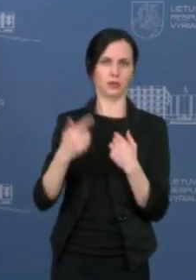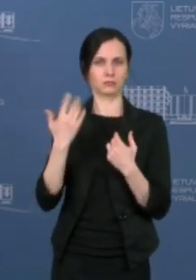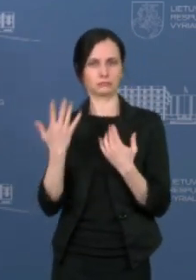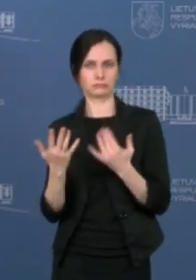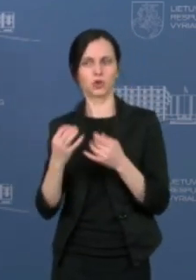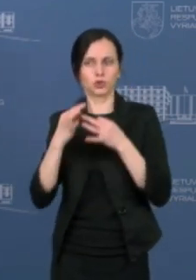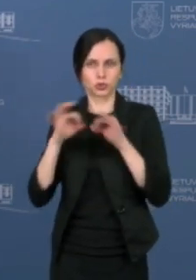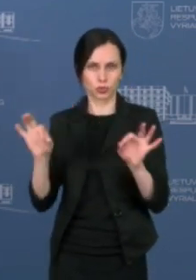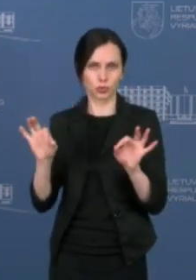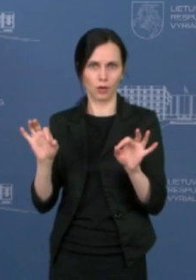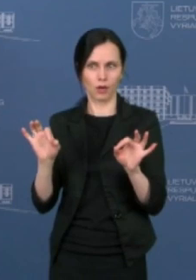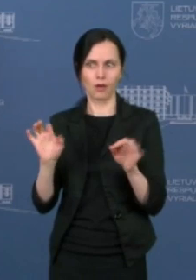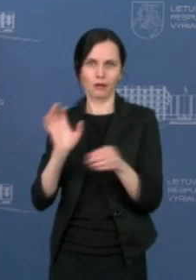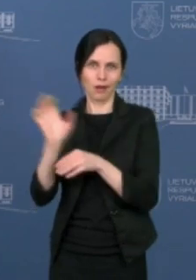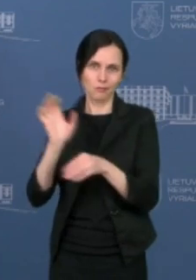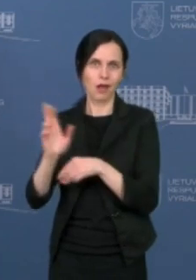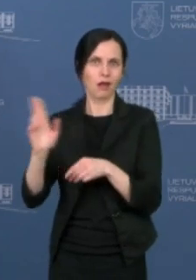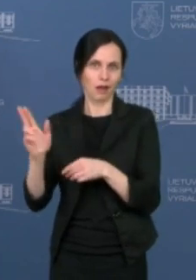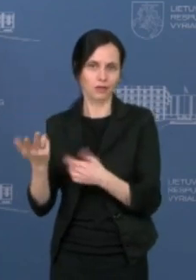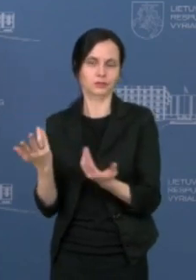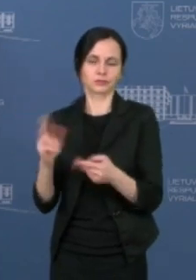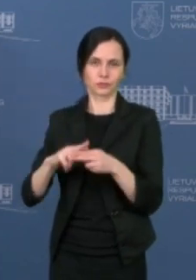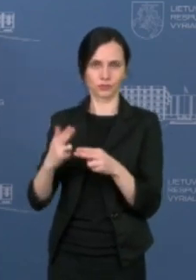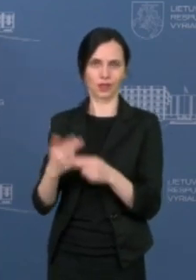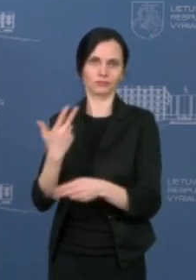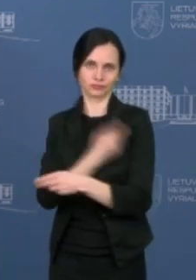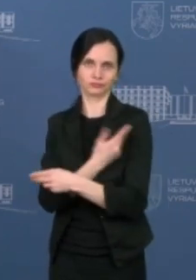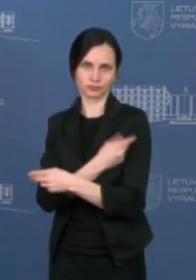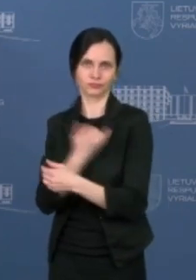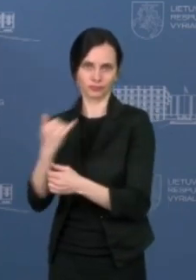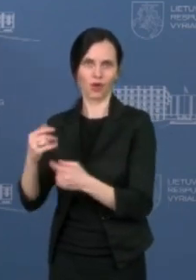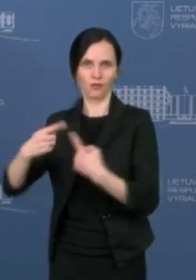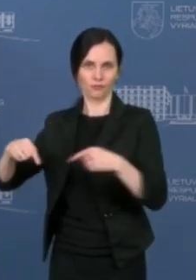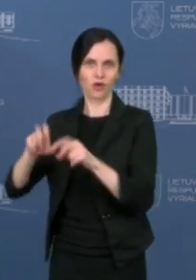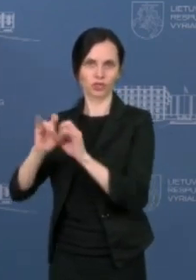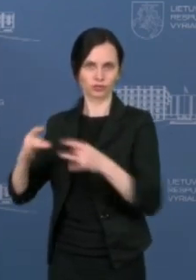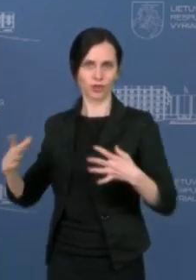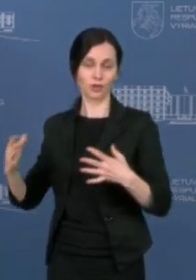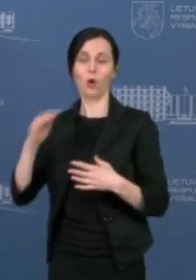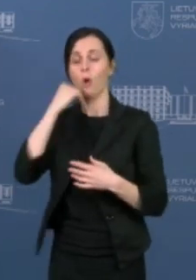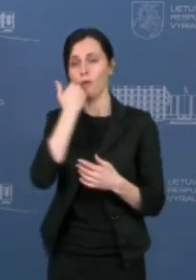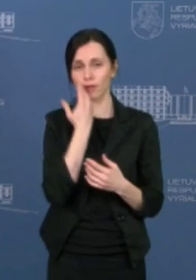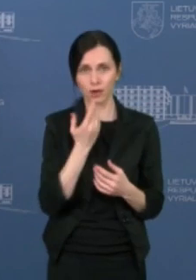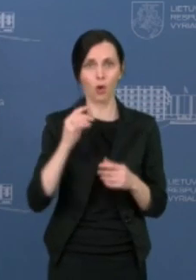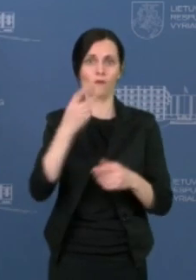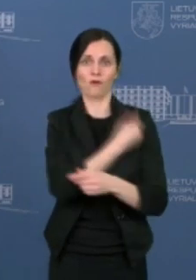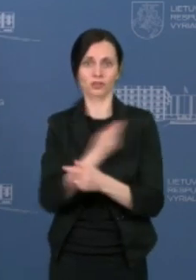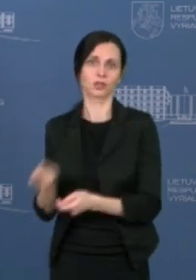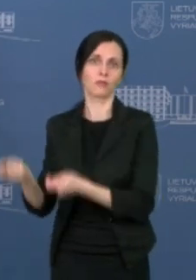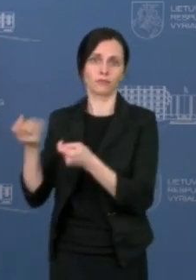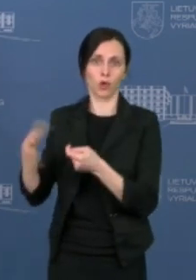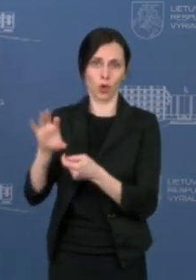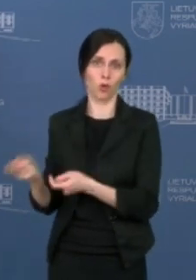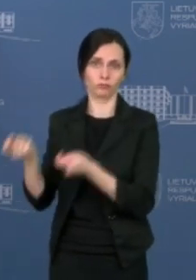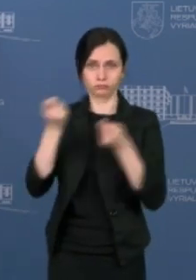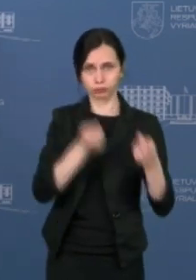siūlo gamintojas. Na, atvykus daugiau vakcinų ir žiūrėdami, kokia tai bus prioritetinė grupė, matytos tada jau sprendimus